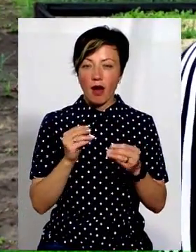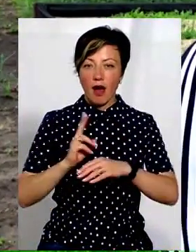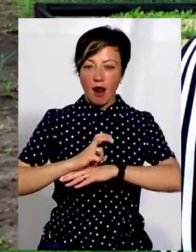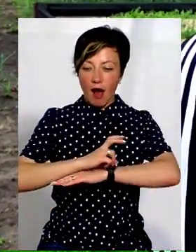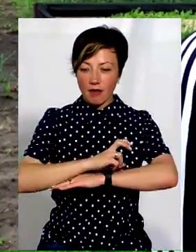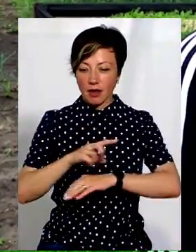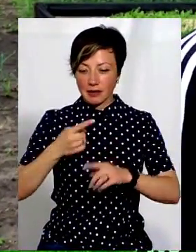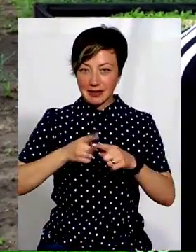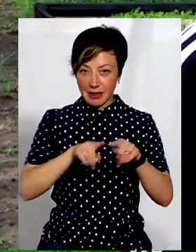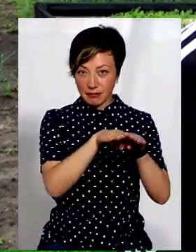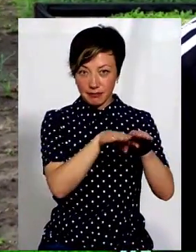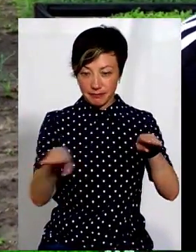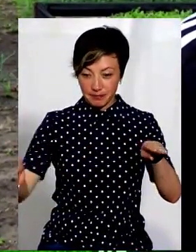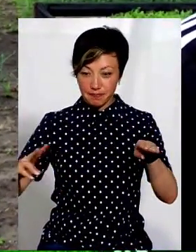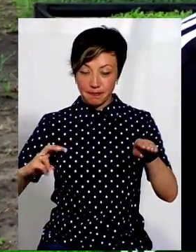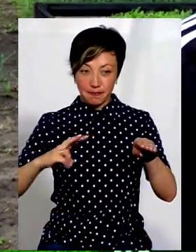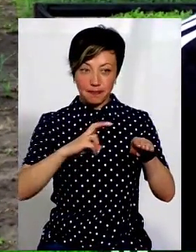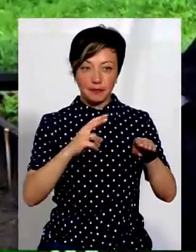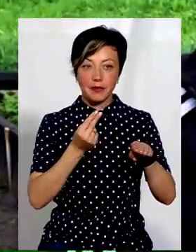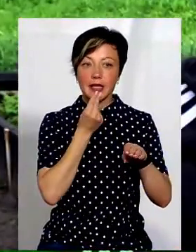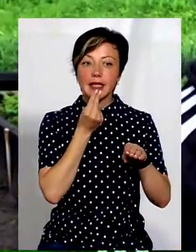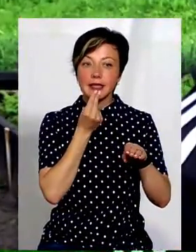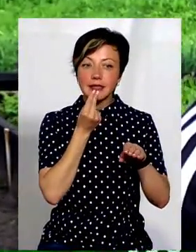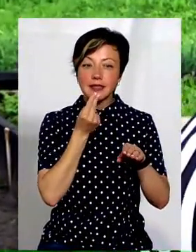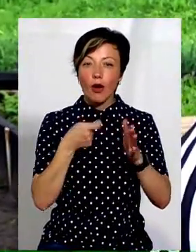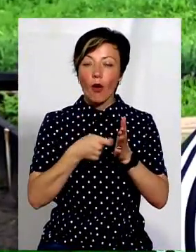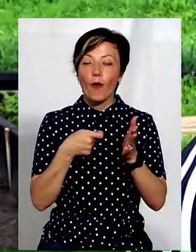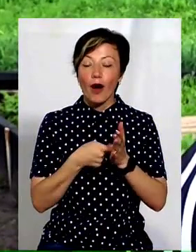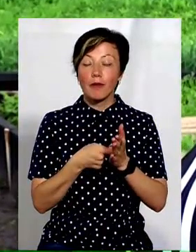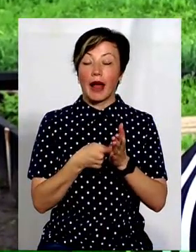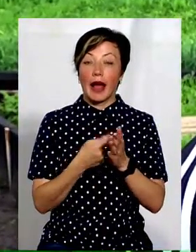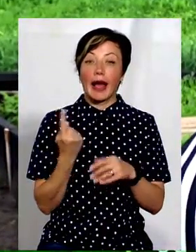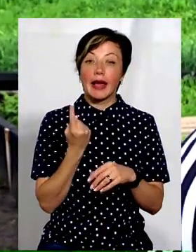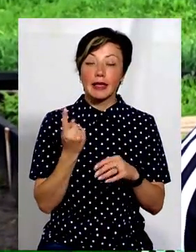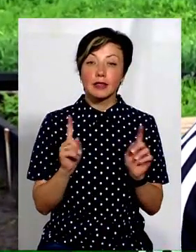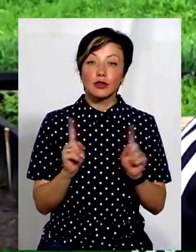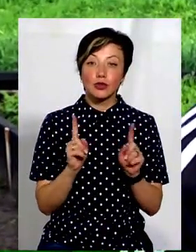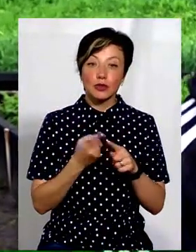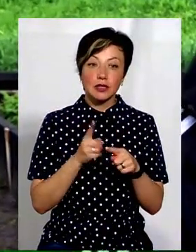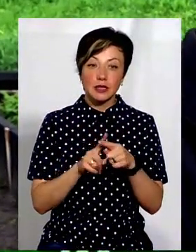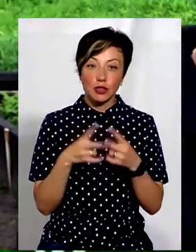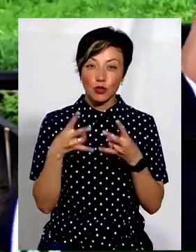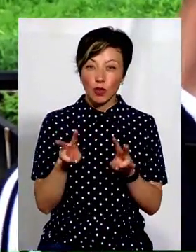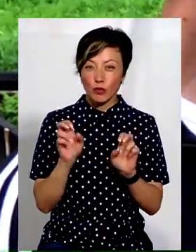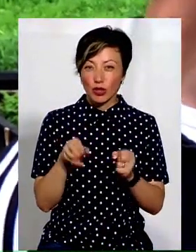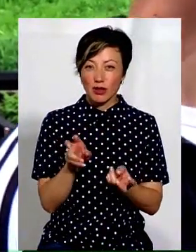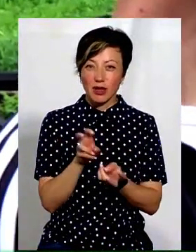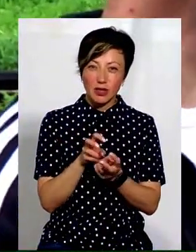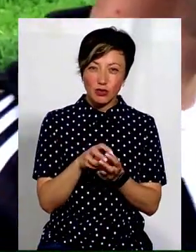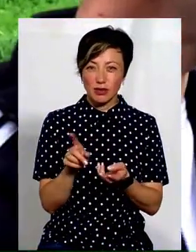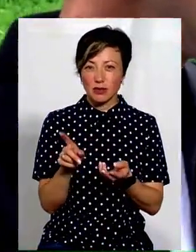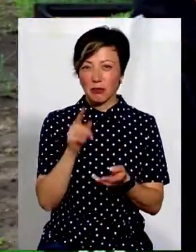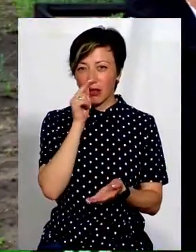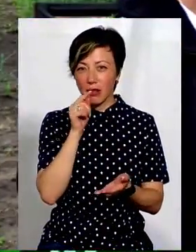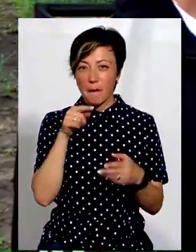власне, їсть корм. Єдине, що шкодить равлику, це різні гризуни, які можуть його їсти, це